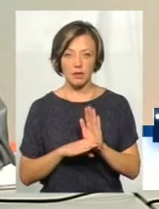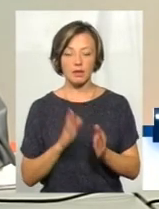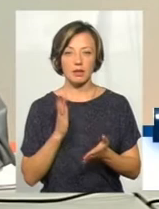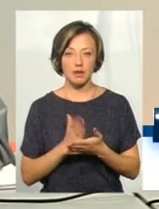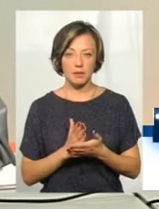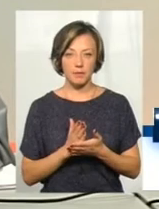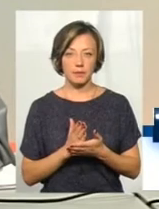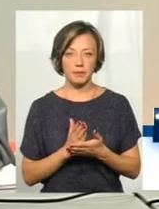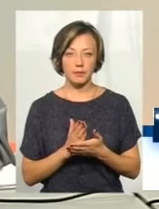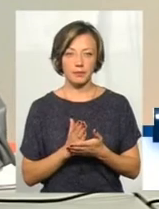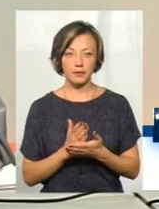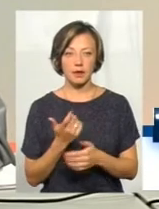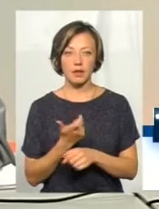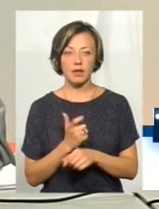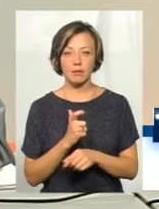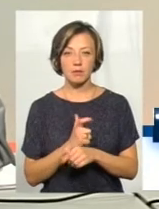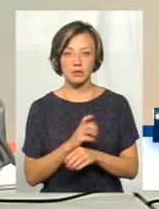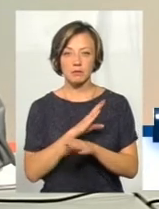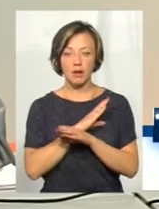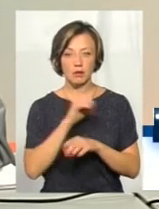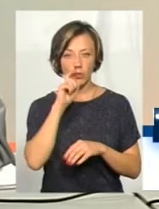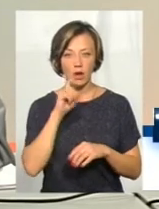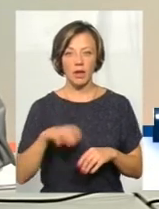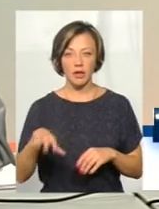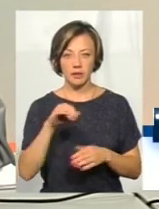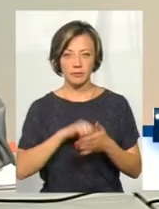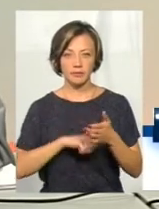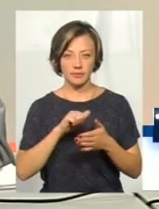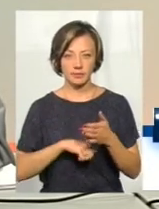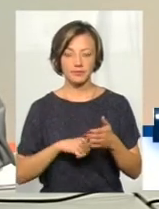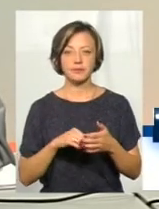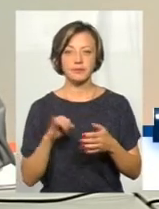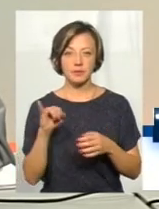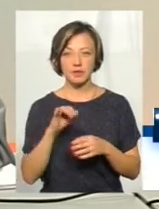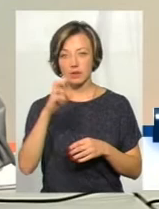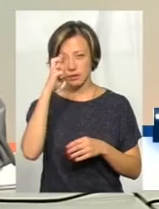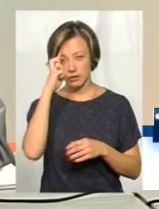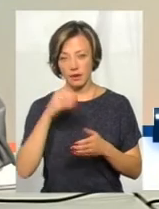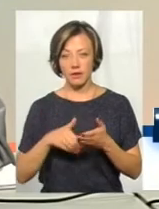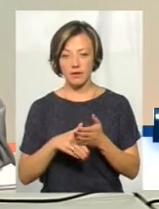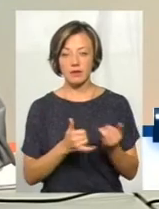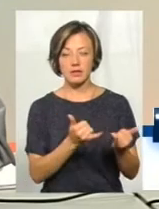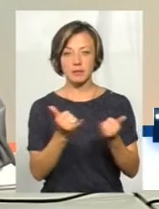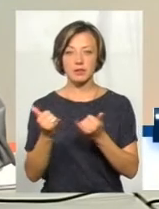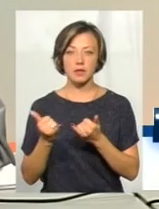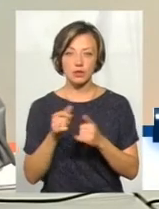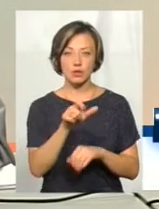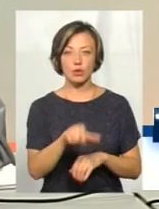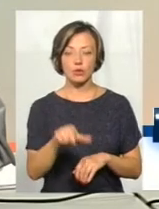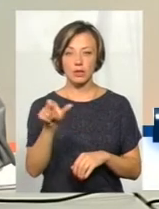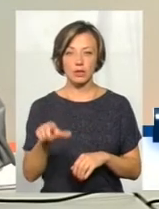найбільшу смертність в Україні приносять. І, відповідно, метою держави є забезпечити людей